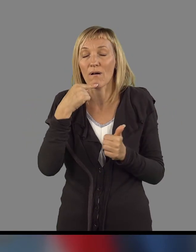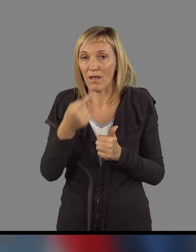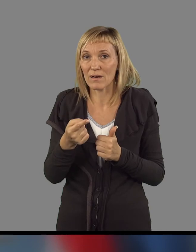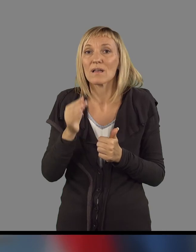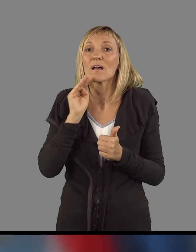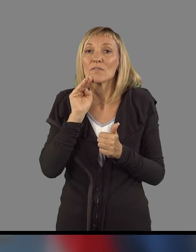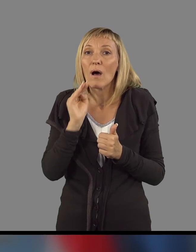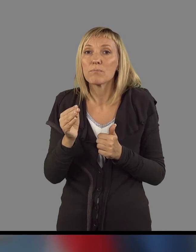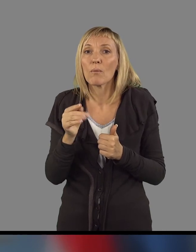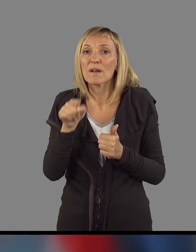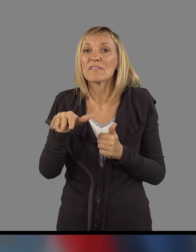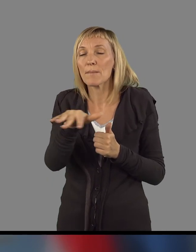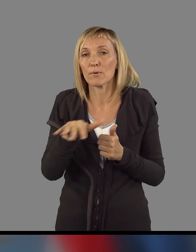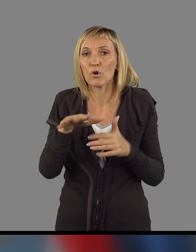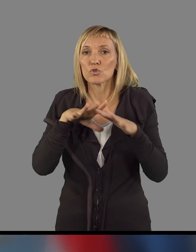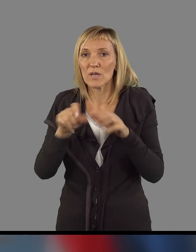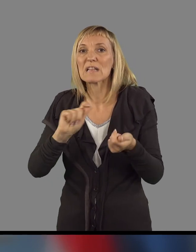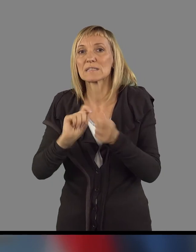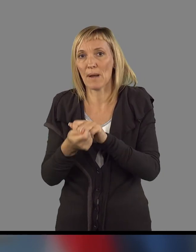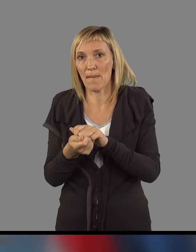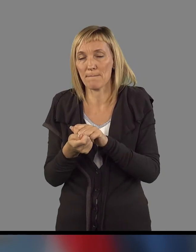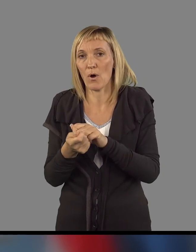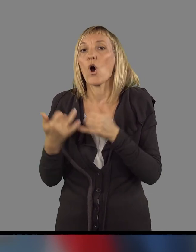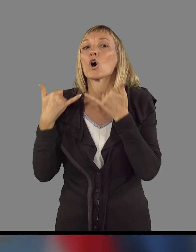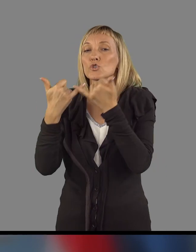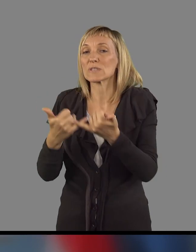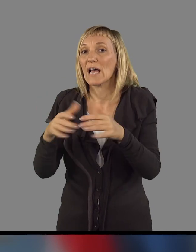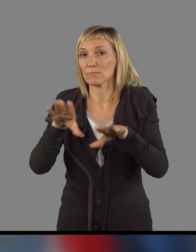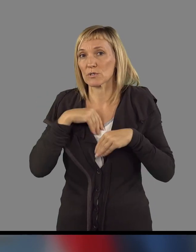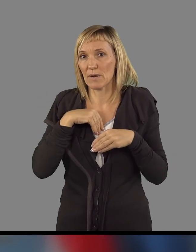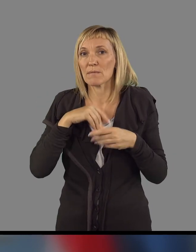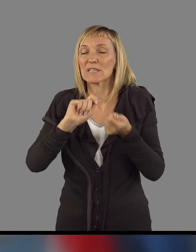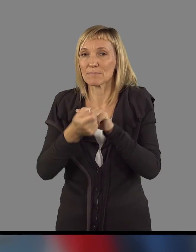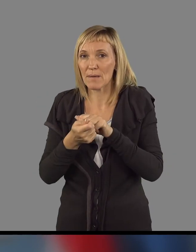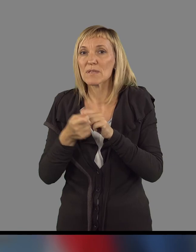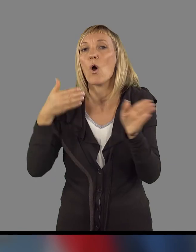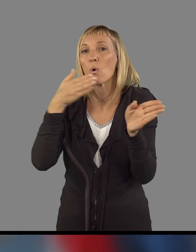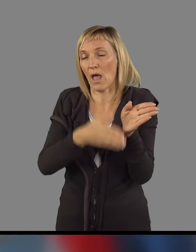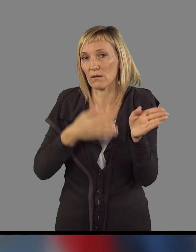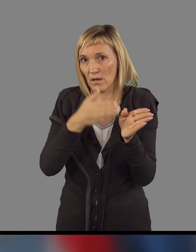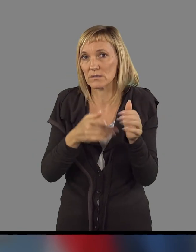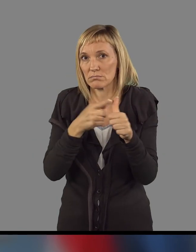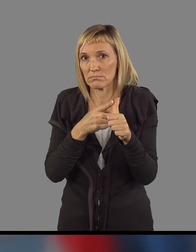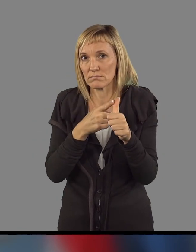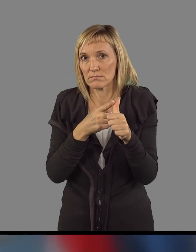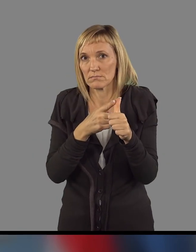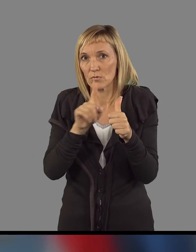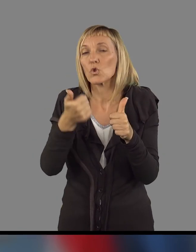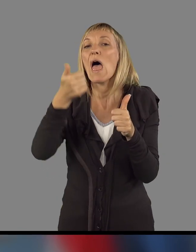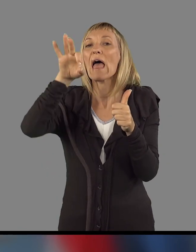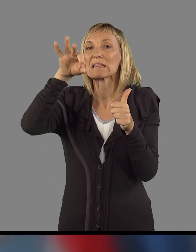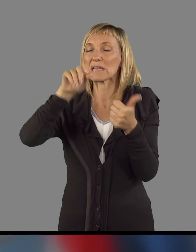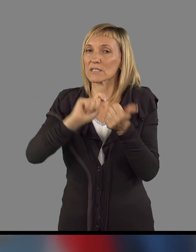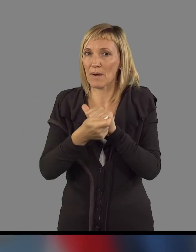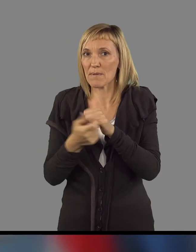da bomo na tem področju naredili spremembo. Doslej smo sprejeli razbremenitev regresa, to je praktično edina